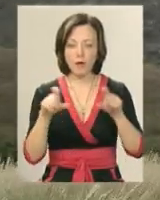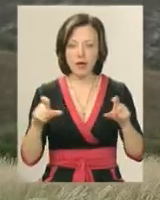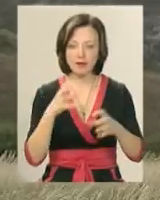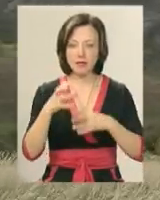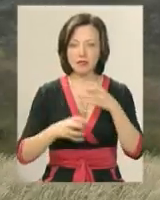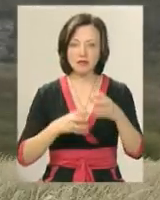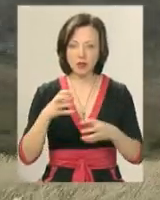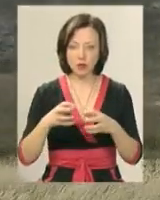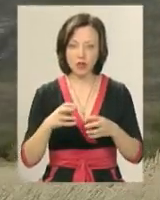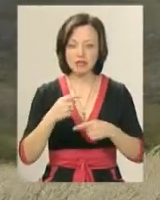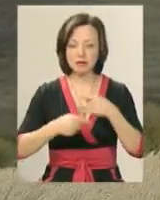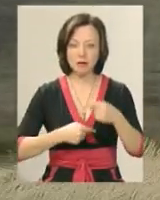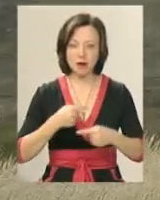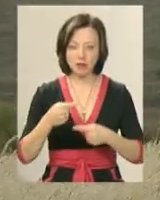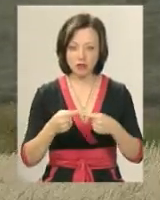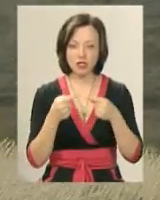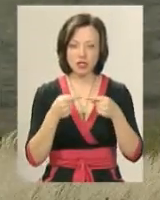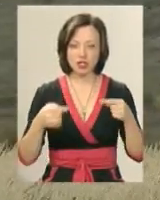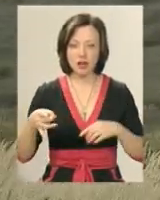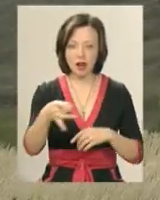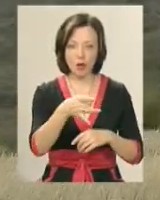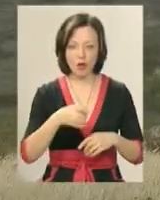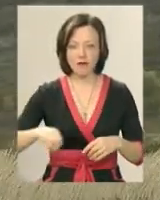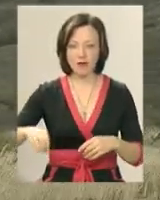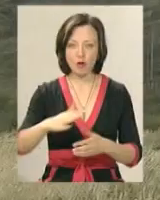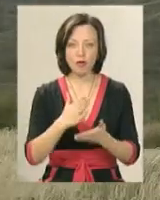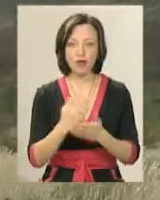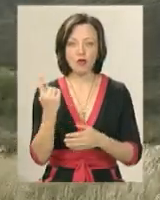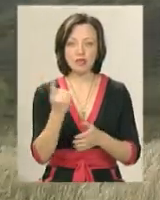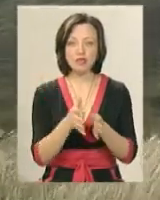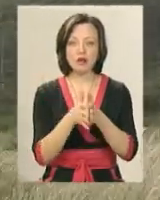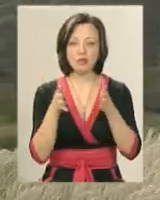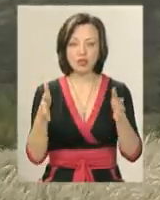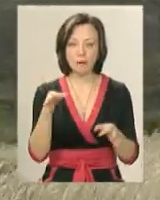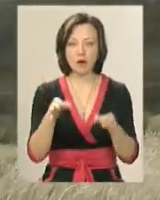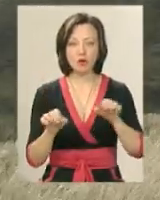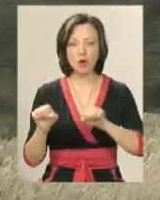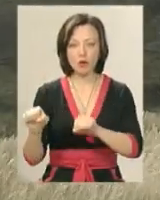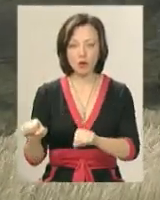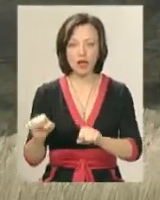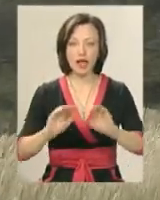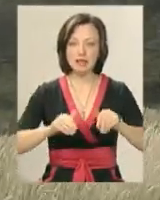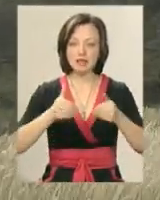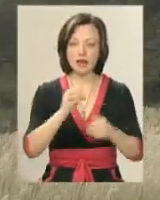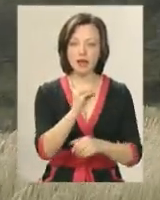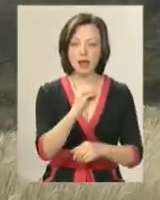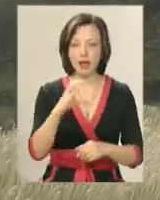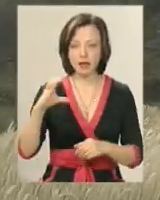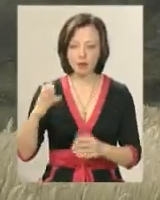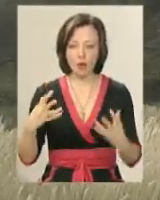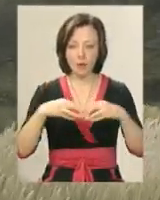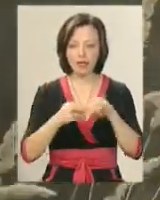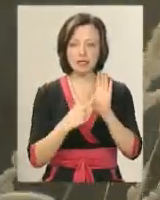Букові праліси і давні ліси Карпат та інших регіонів Європи є однією з найбільших природно-охоронних ініціатив ЄС. Він об'єднує